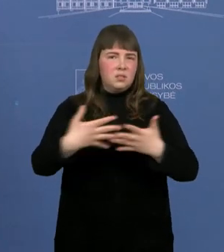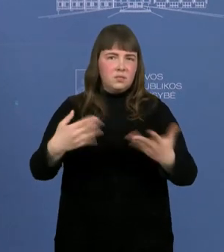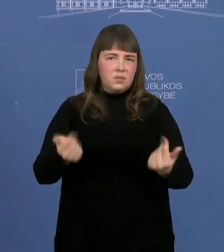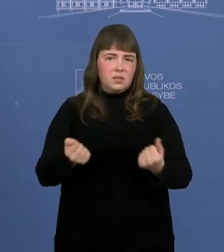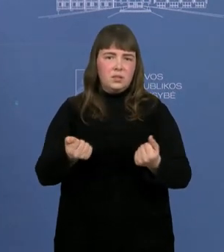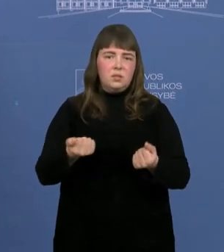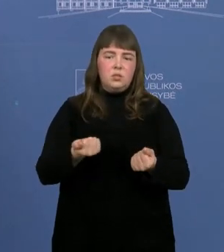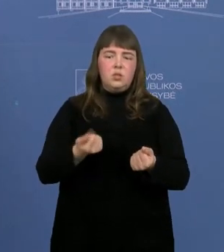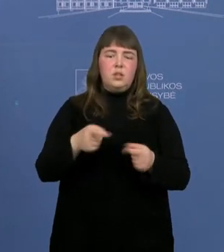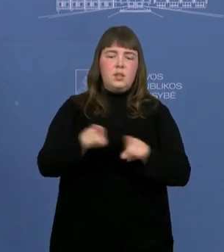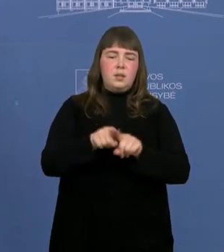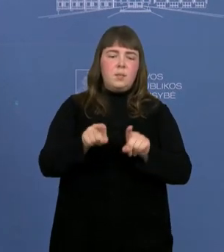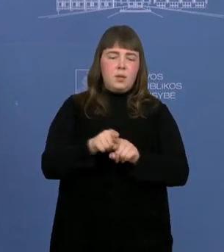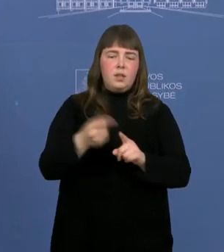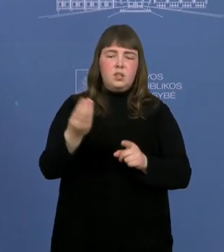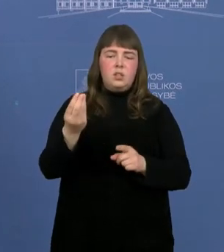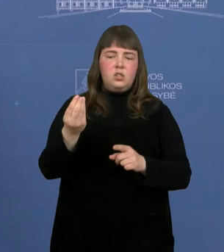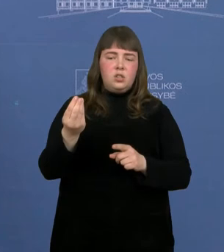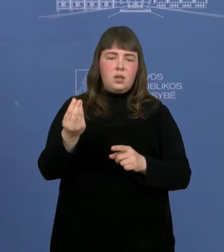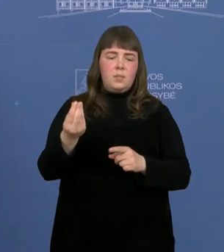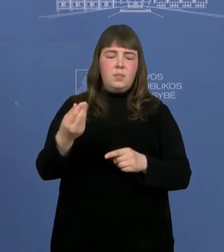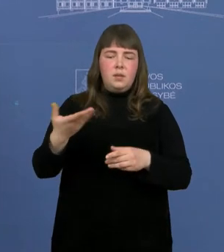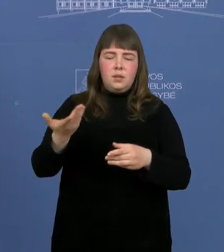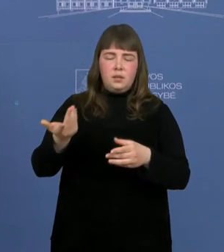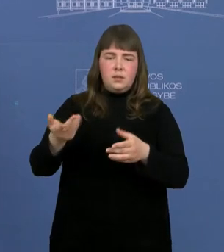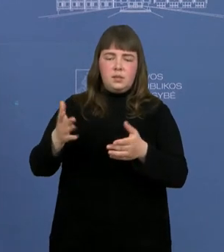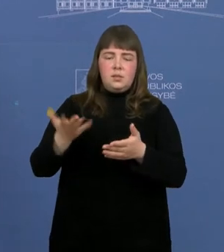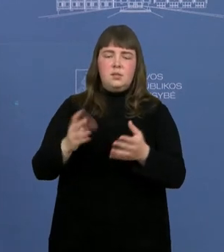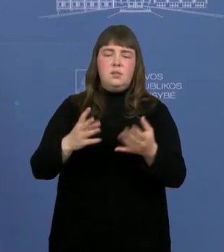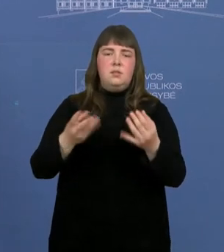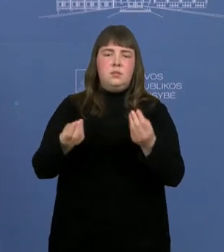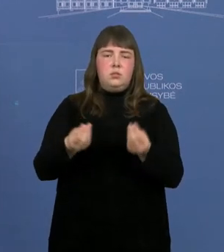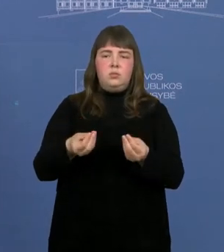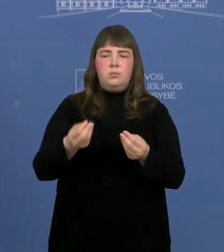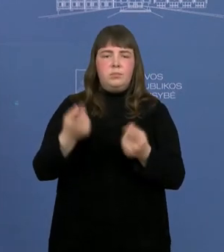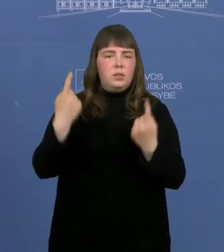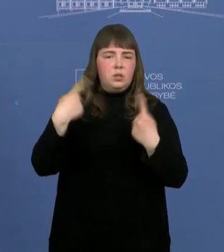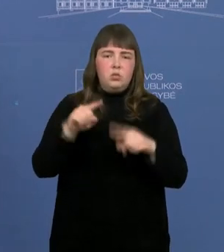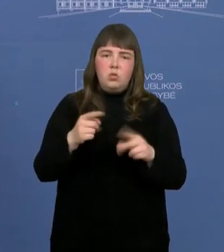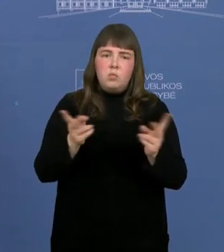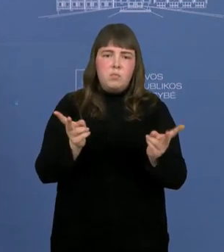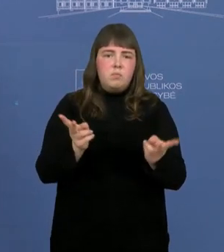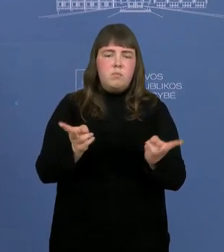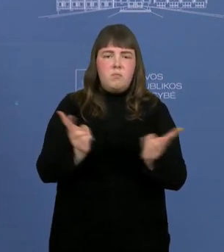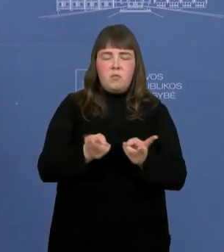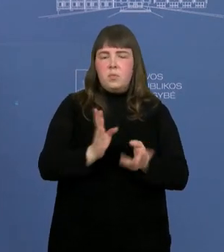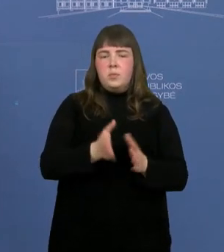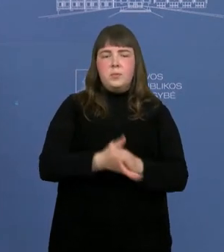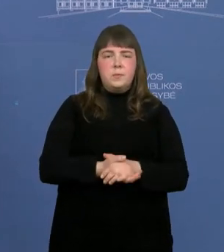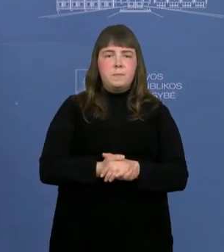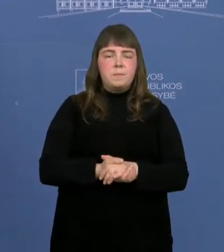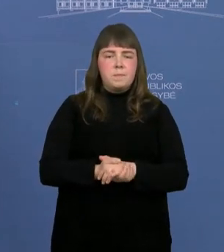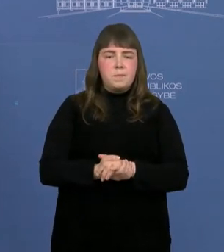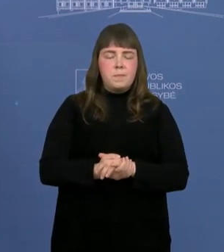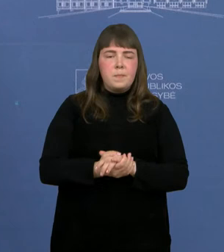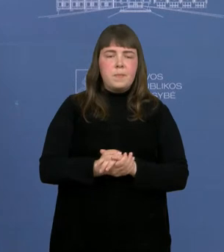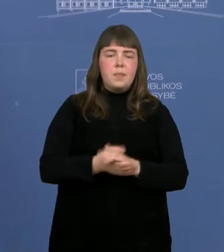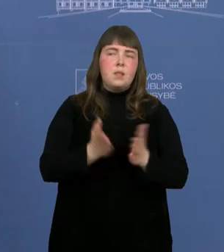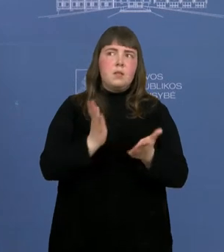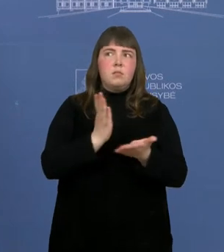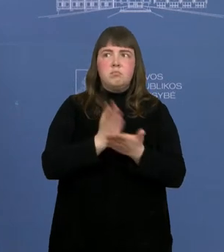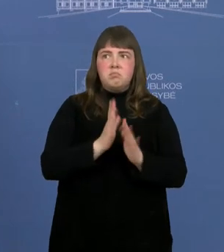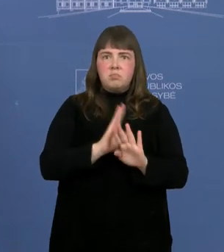derlingo žemės praradimai kitoms paskirtims. Rodos tiek, reforma tikrai